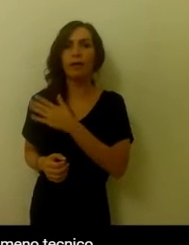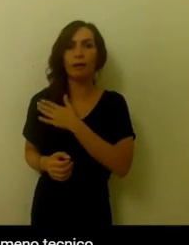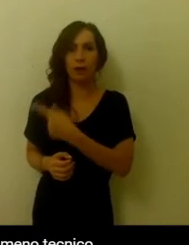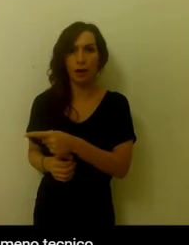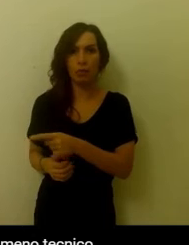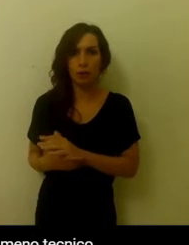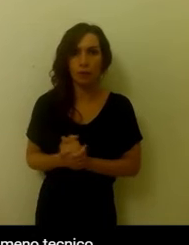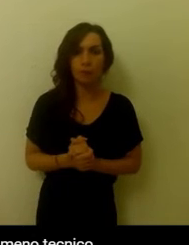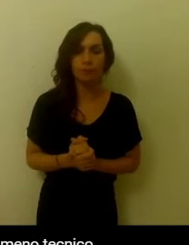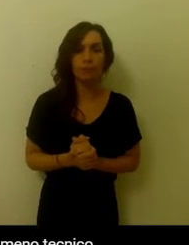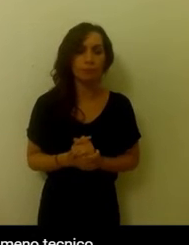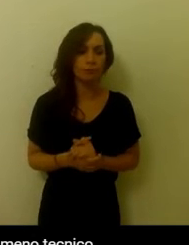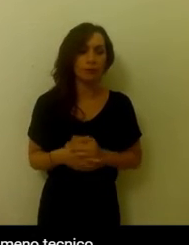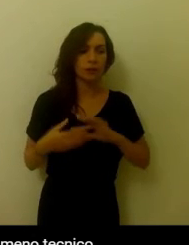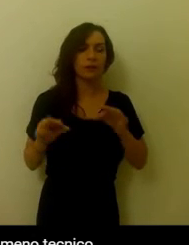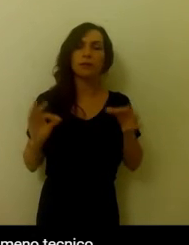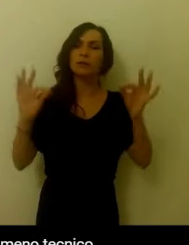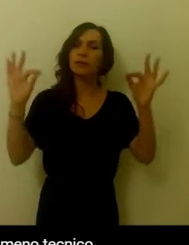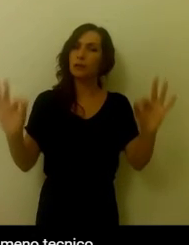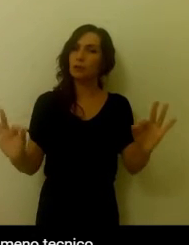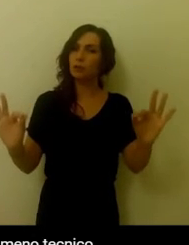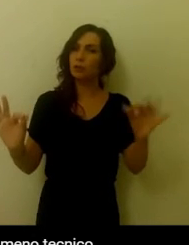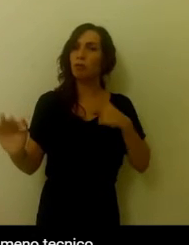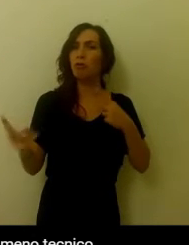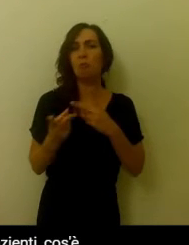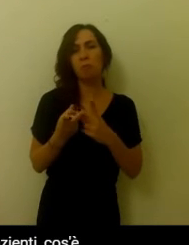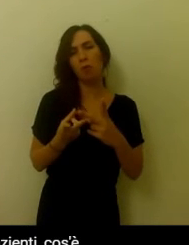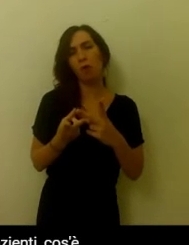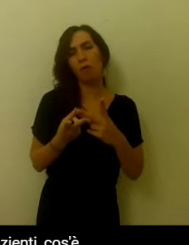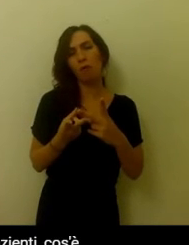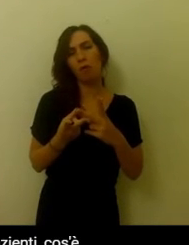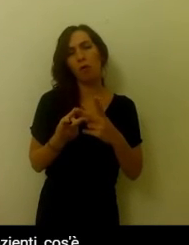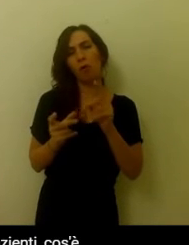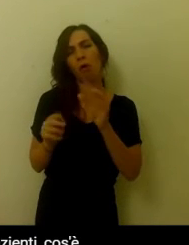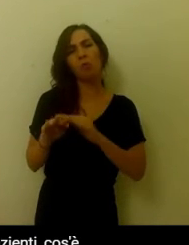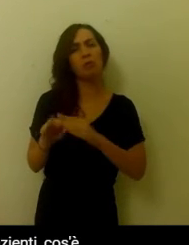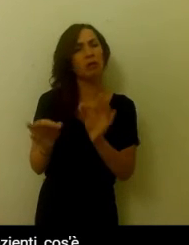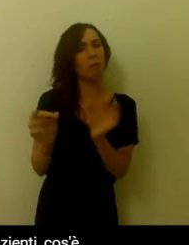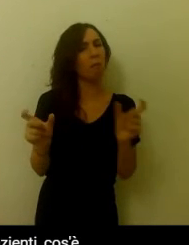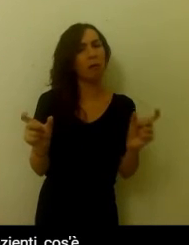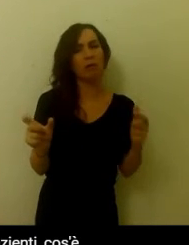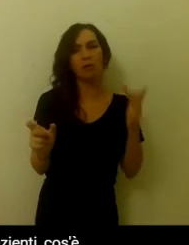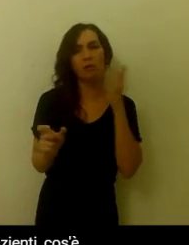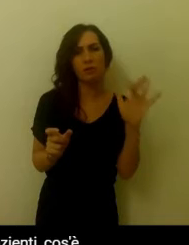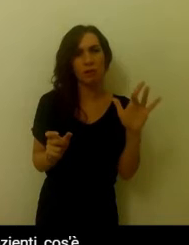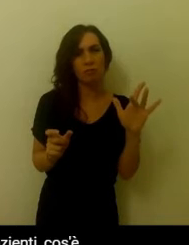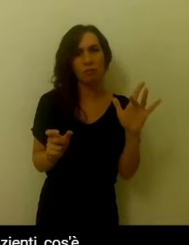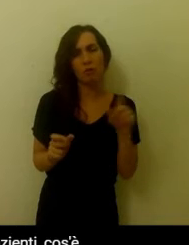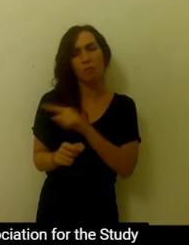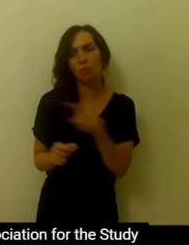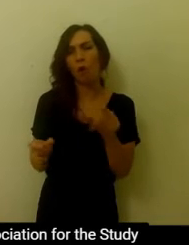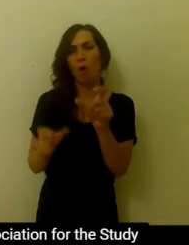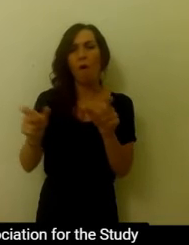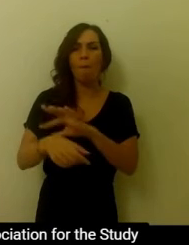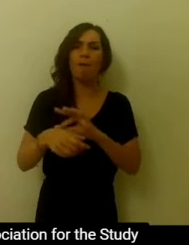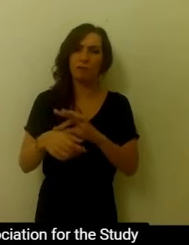Entriamo nella definizione. Cercherò di essere il meno tecnico possibile proprio per parlare a persone, a pazienti. Cos